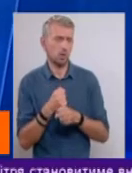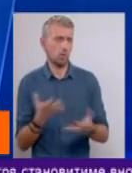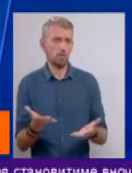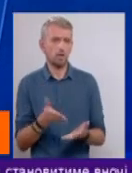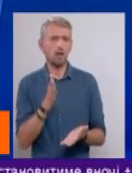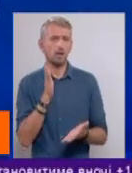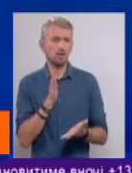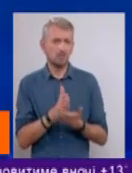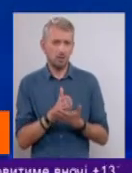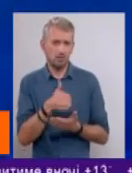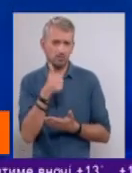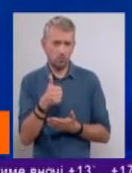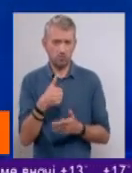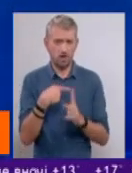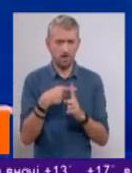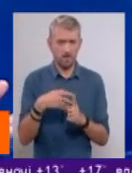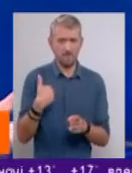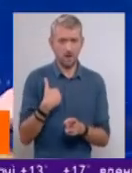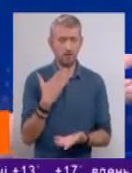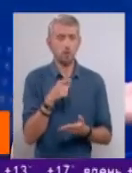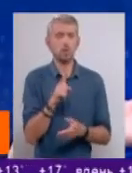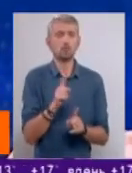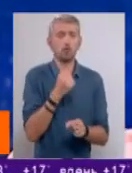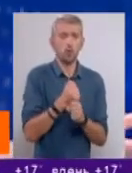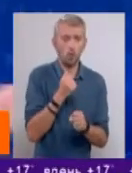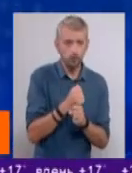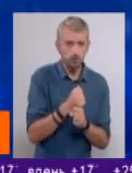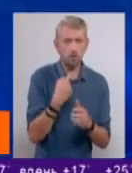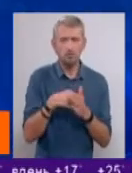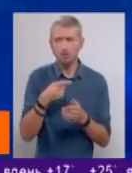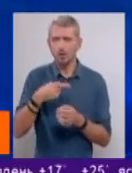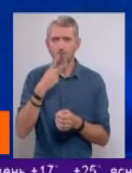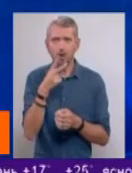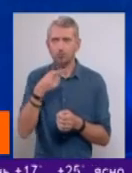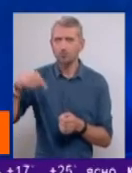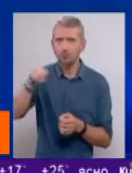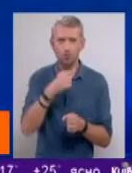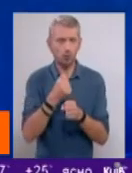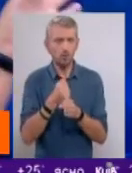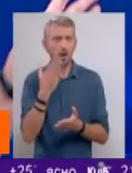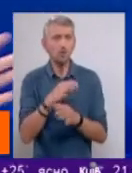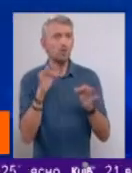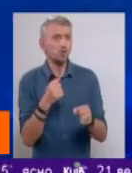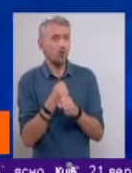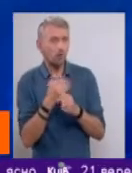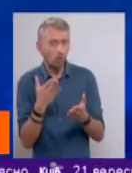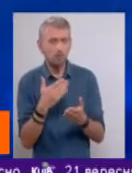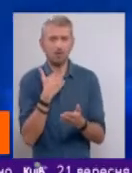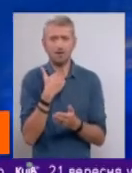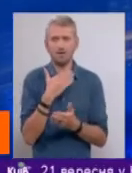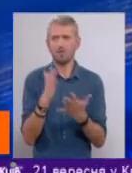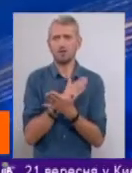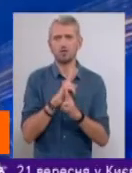є відомий ефект. Якщо ти щось робиш, то ти бачиш, що робиться і кругом. А якщо нічого не робиш, то тобі здається, що взагалі ніхто нічого не робить.